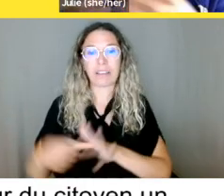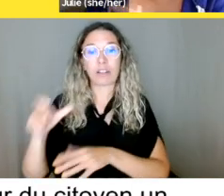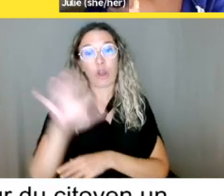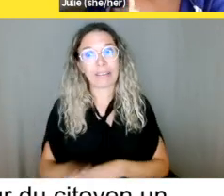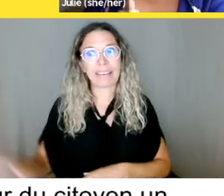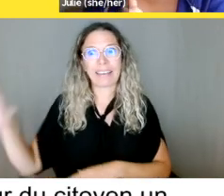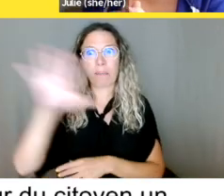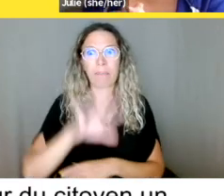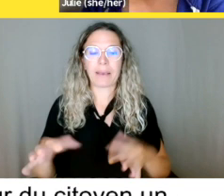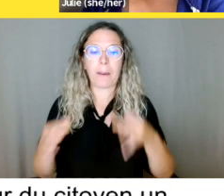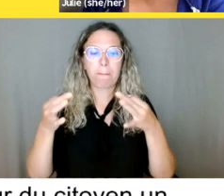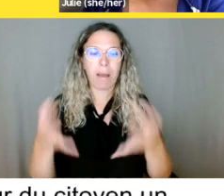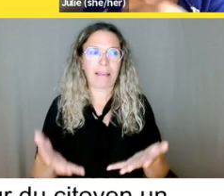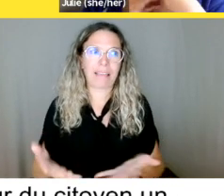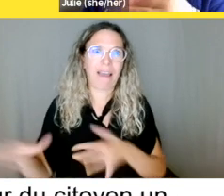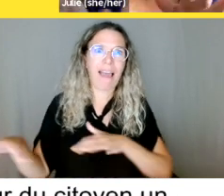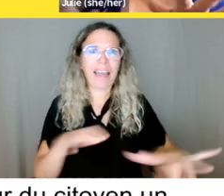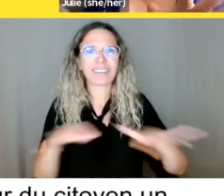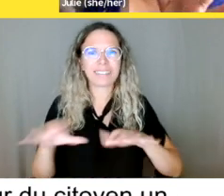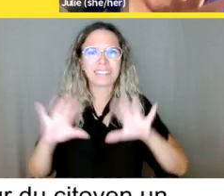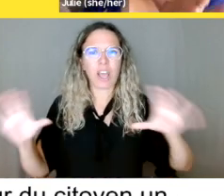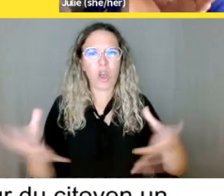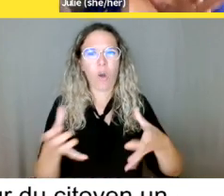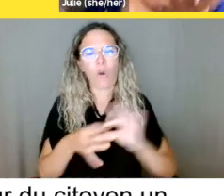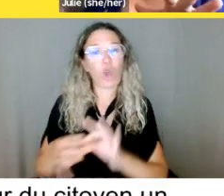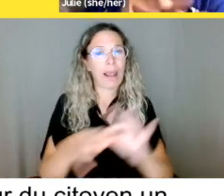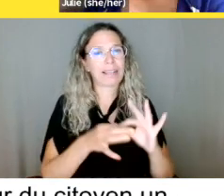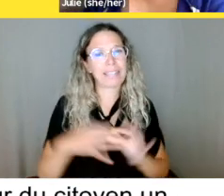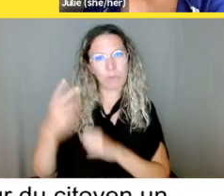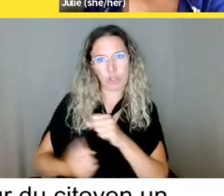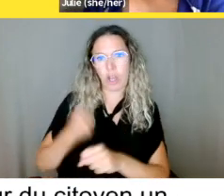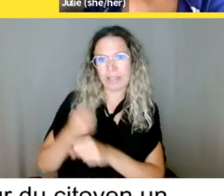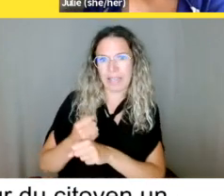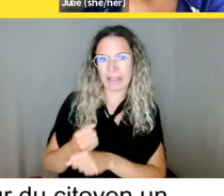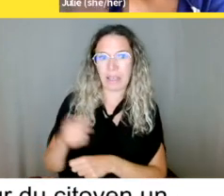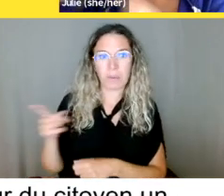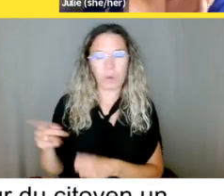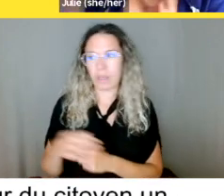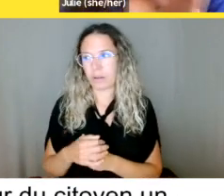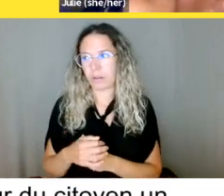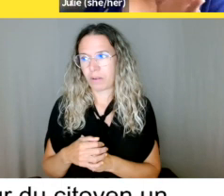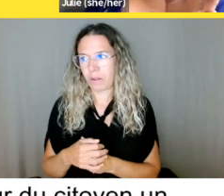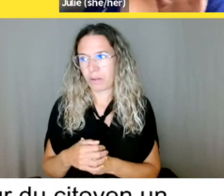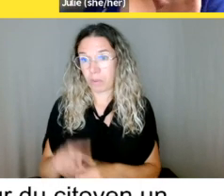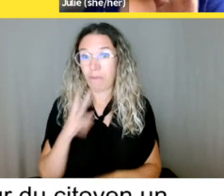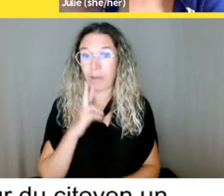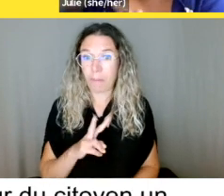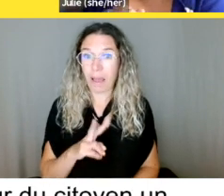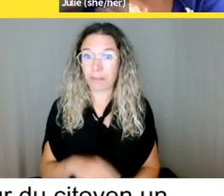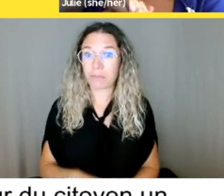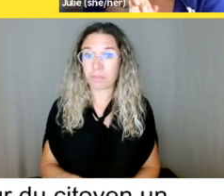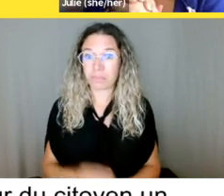non, c'était vraiment, on n'avait aucun frais à payer puis on avait toute une gang d'avocats